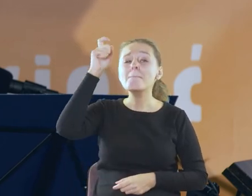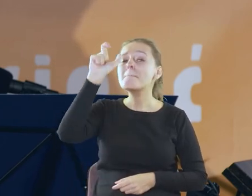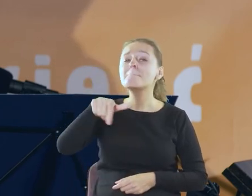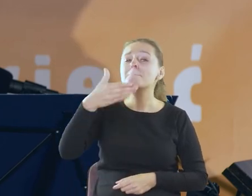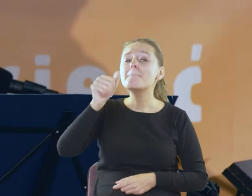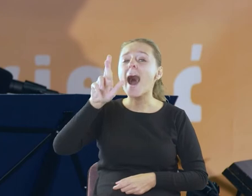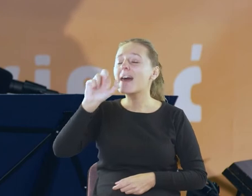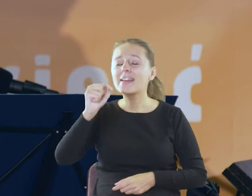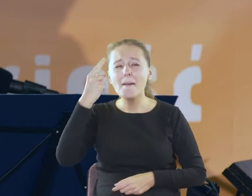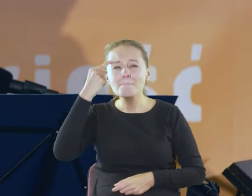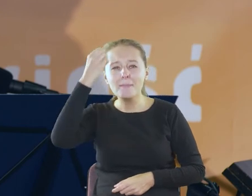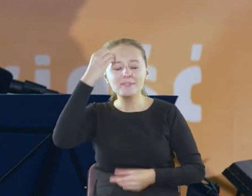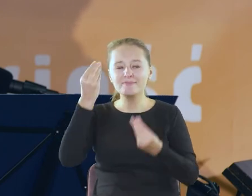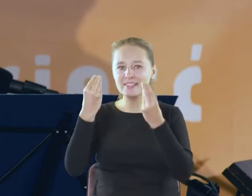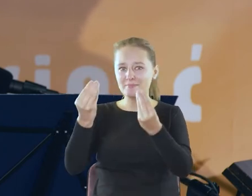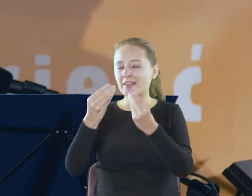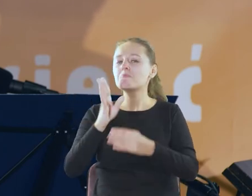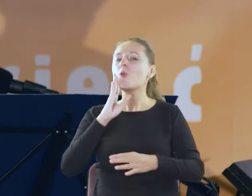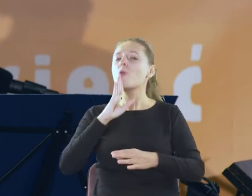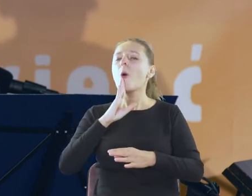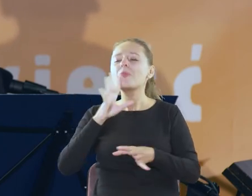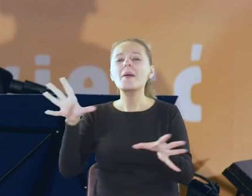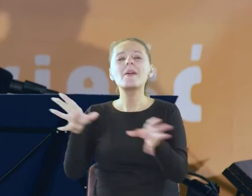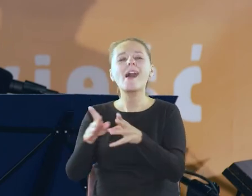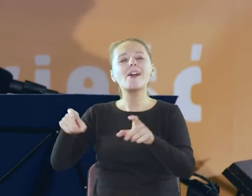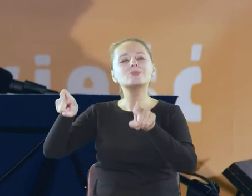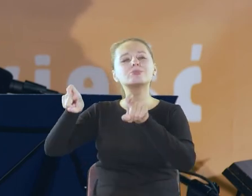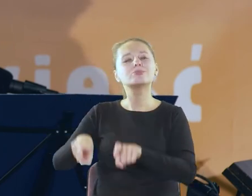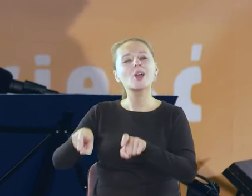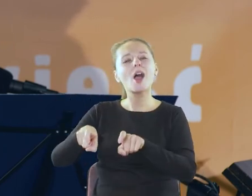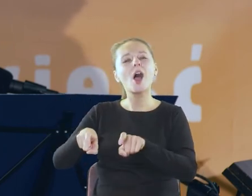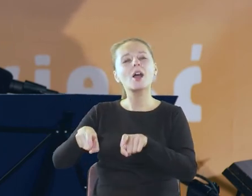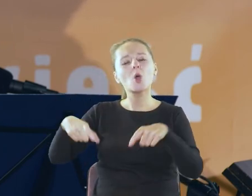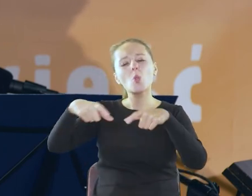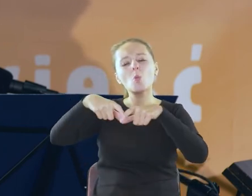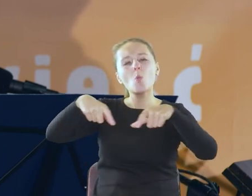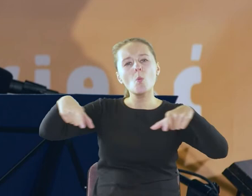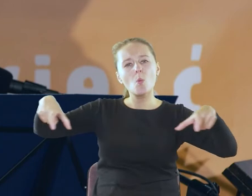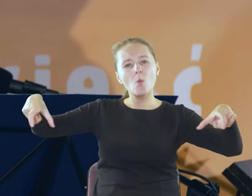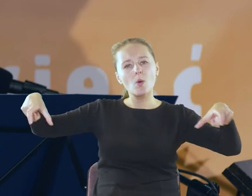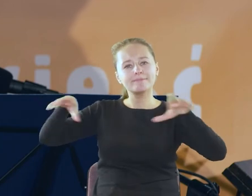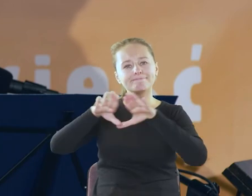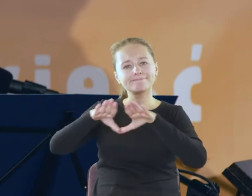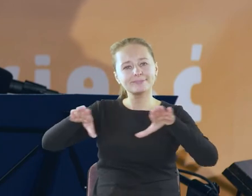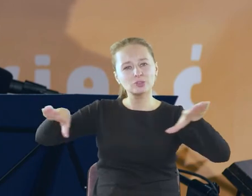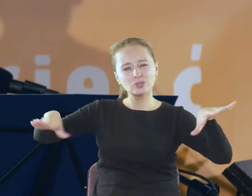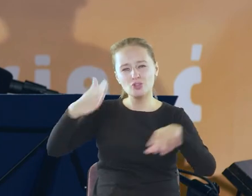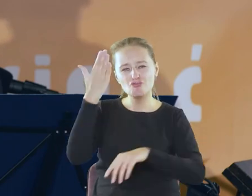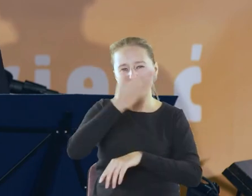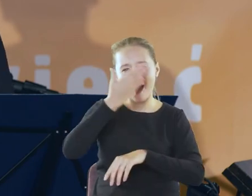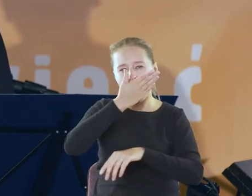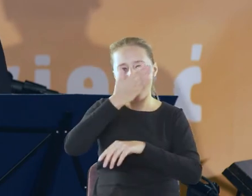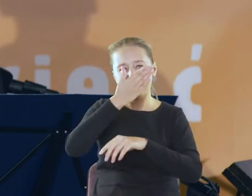tak jak gdybym wczoraj jeszcze siedziała obok ciebie na długiej czarnej ławie za długim czarnym stołem